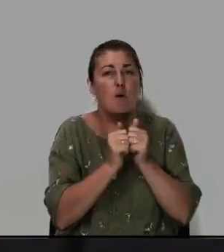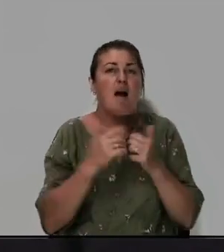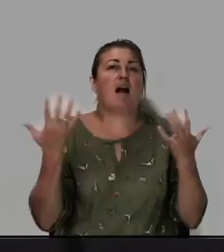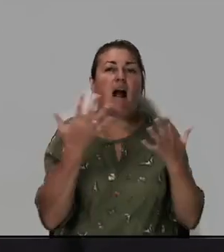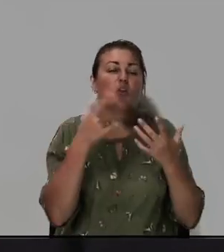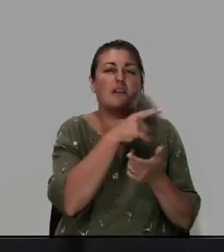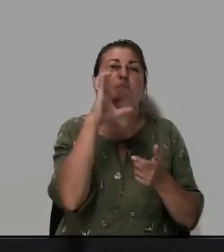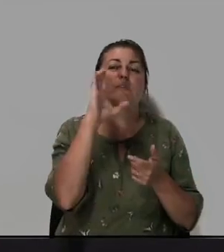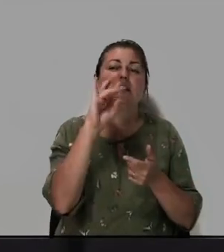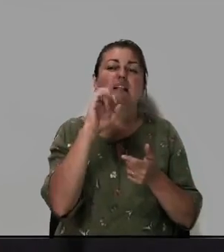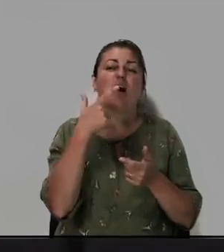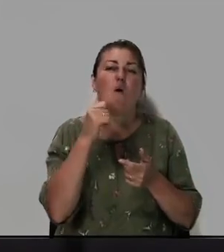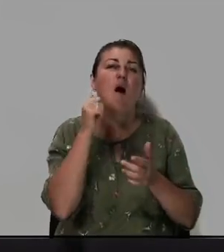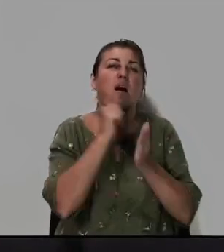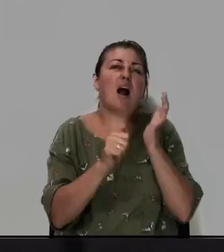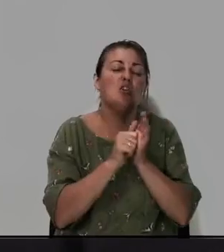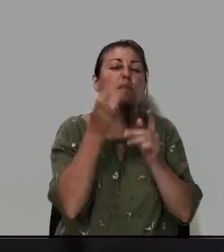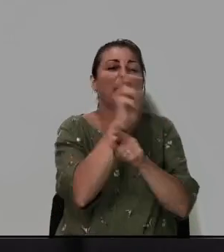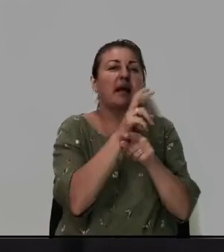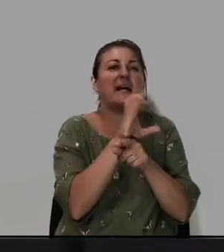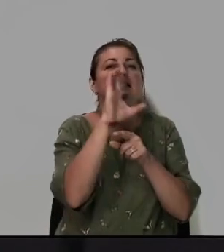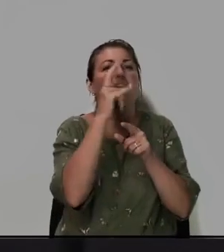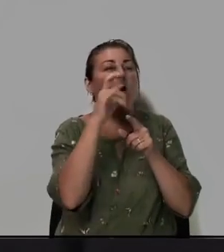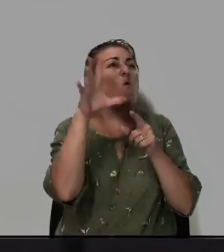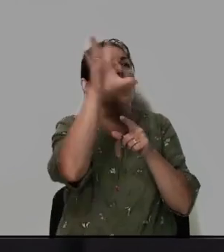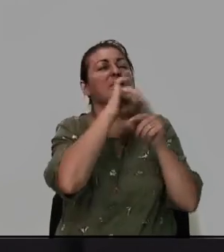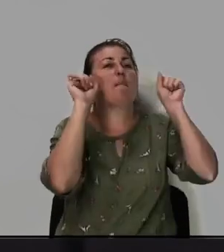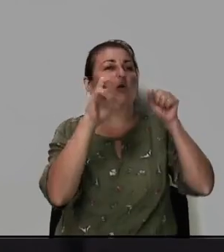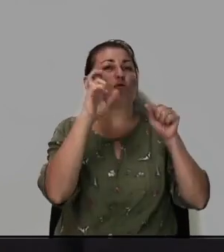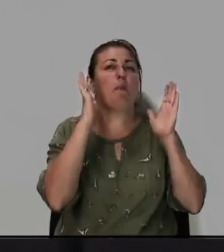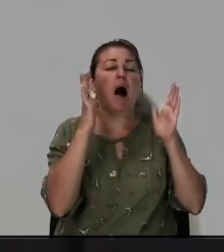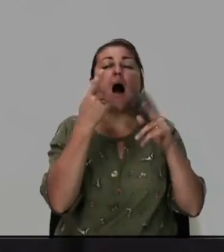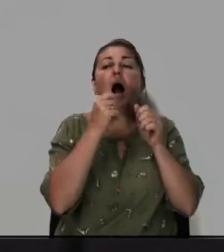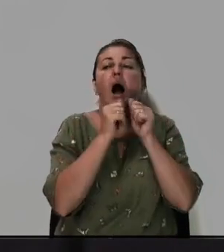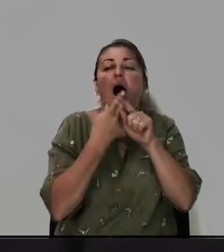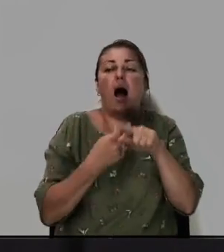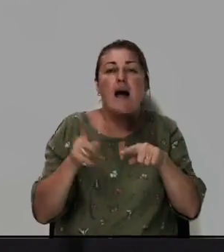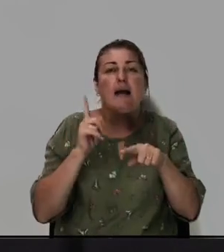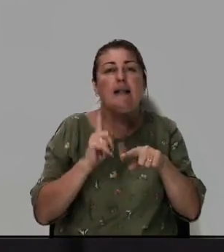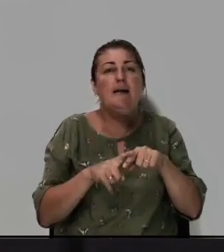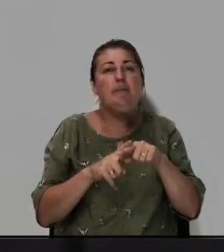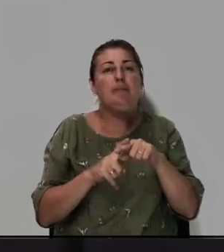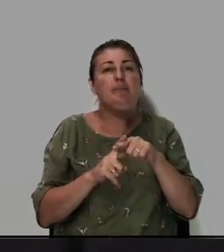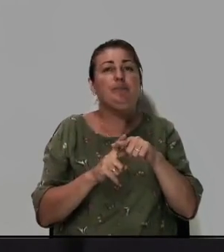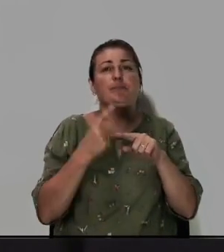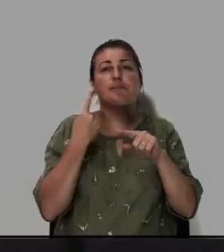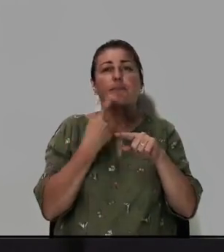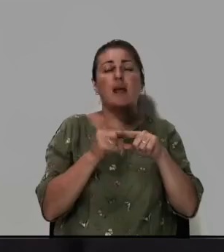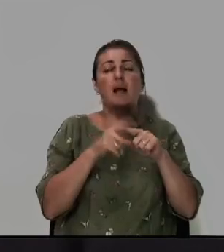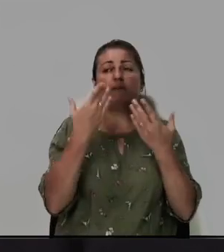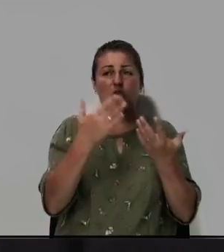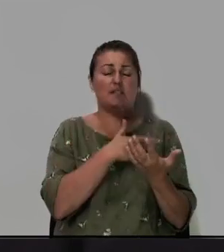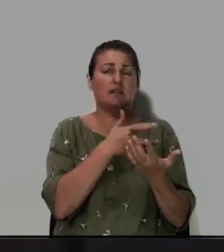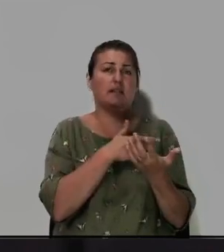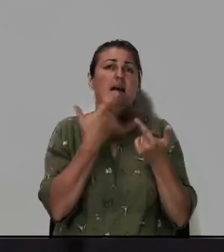в синагоге, каждой в синагогу молились Богу всемогущему. А это вот сердце,